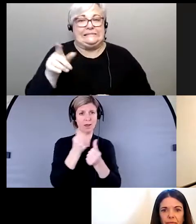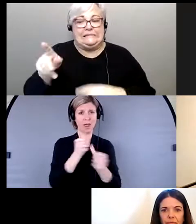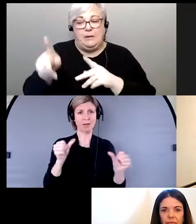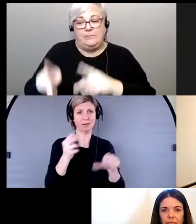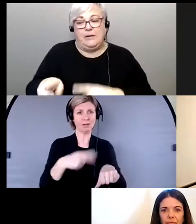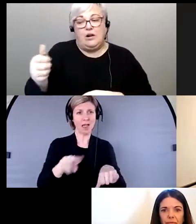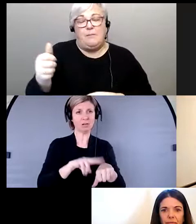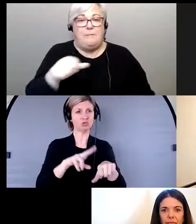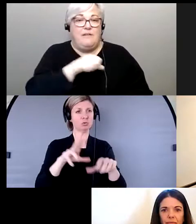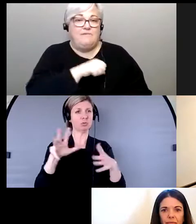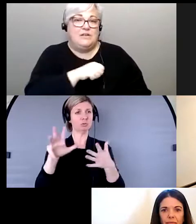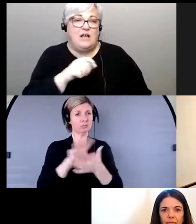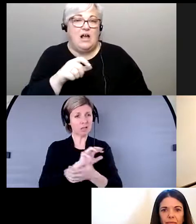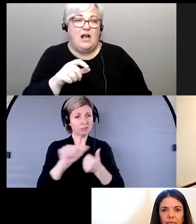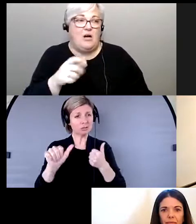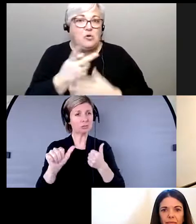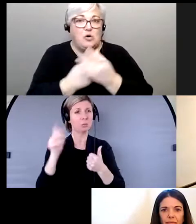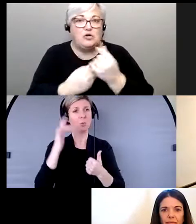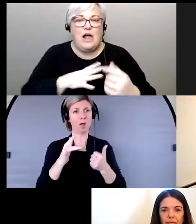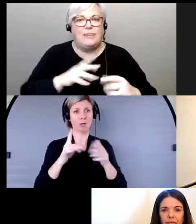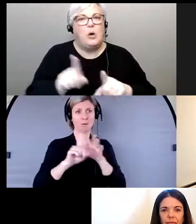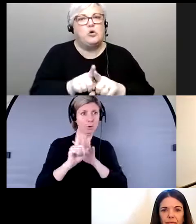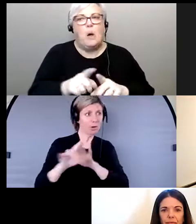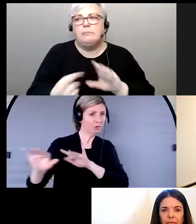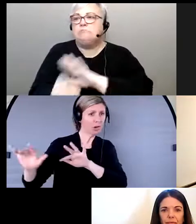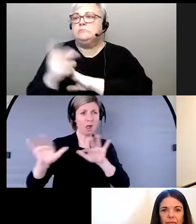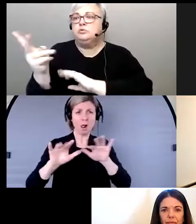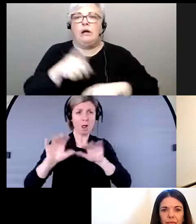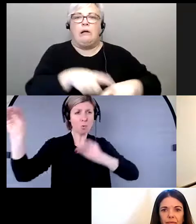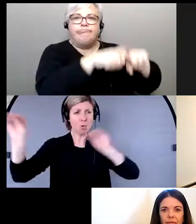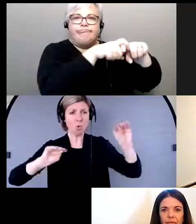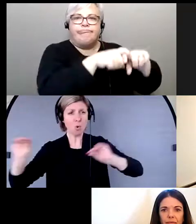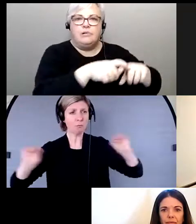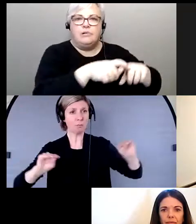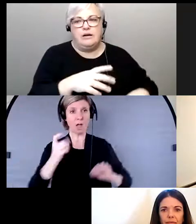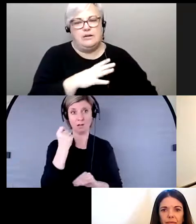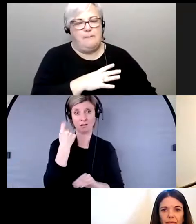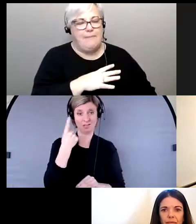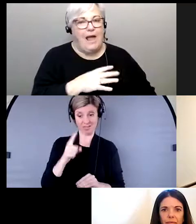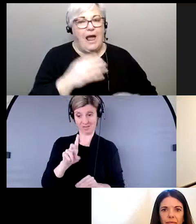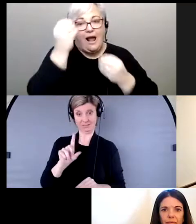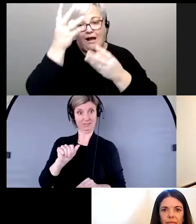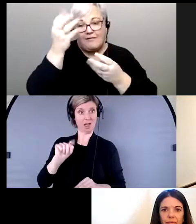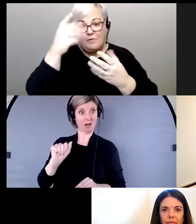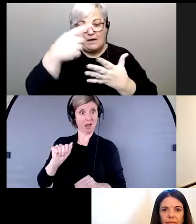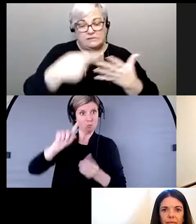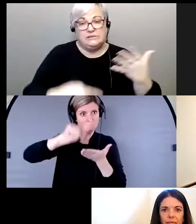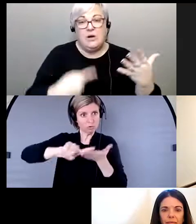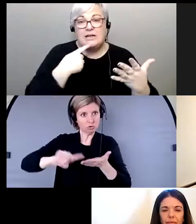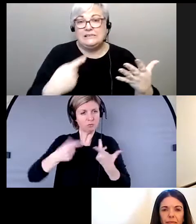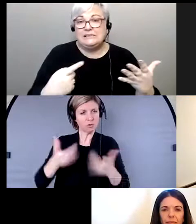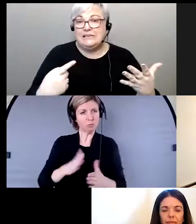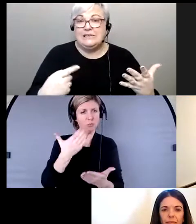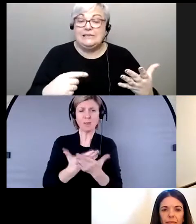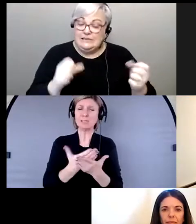sont un peu mis en suspens pendant des situations d'urgence, mais les données nous montrent que c'est très important que le contraire